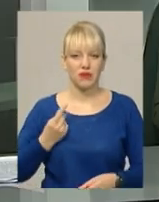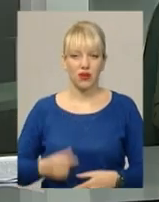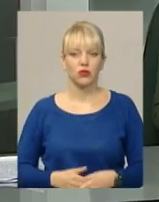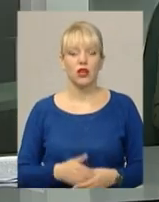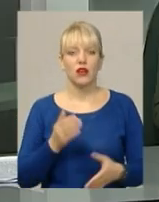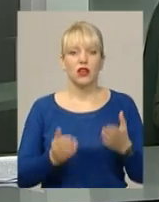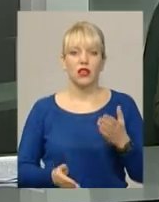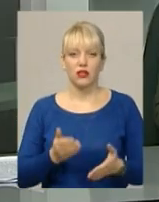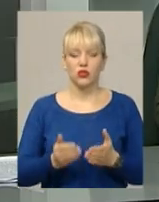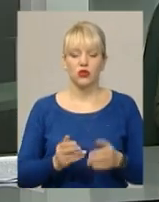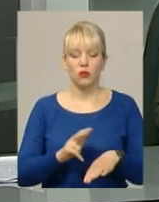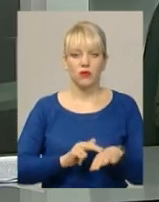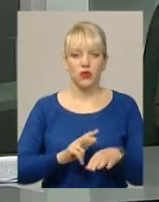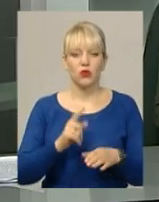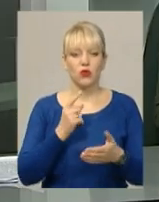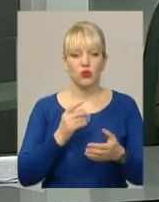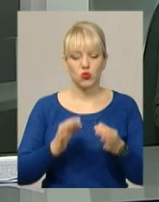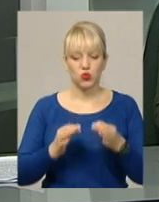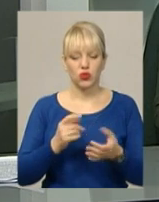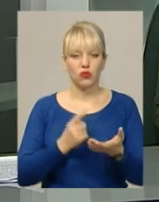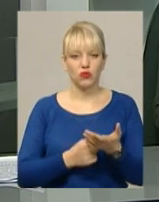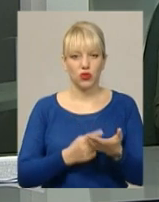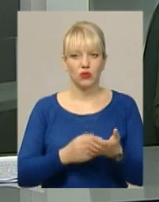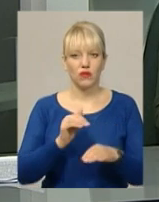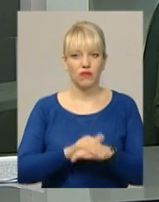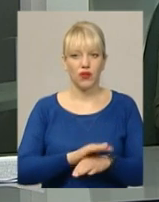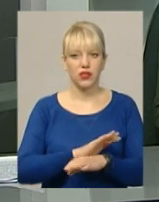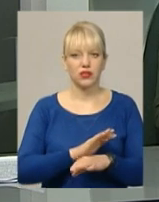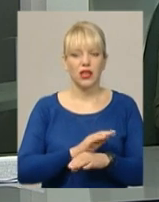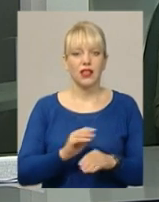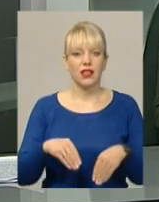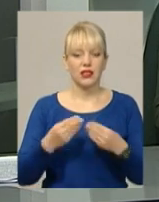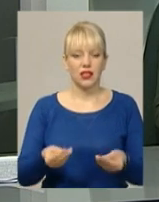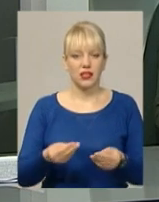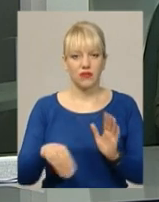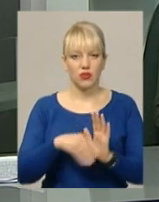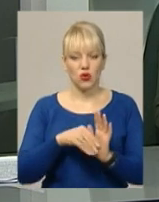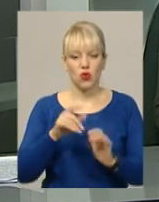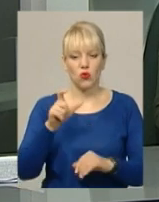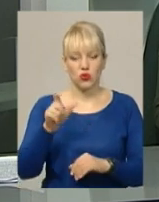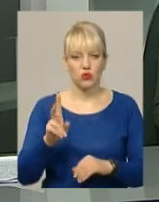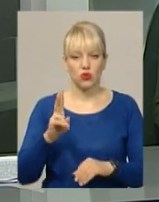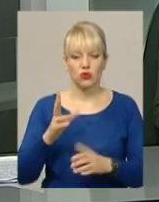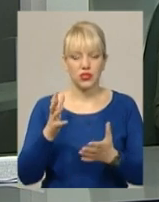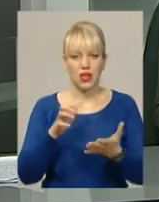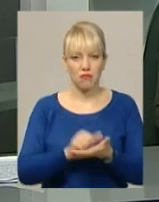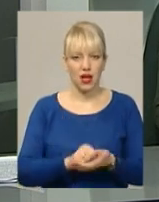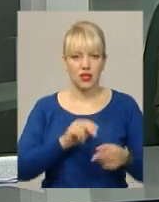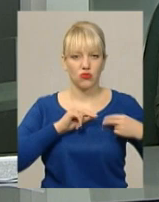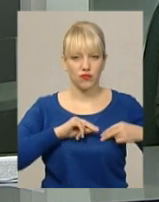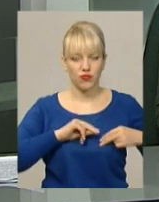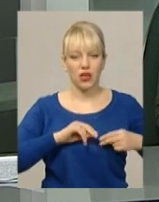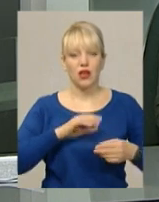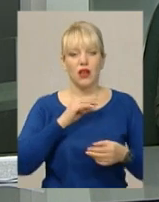Якщо правоохоронці у суді доведуть факт надання неправомірної вигоди службовій особі, яка займає відповідальне становище, чоловікові